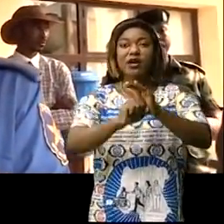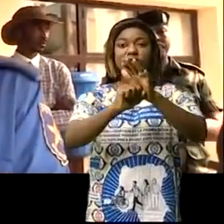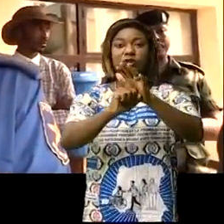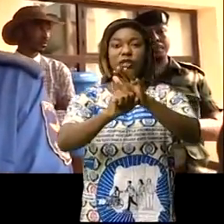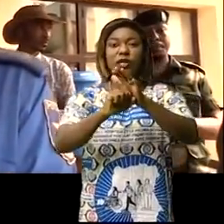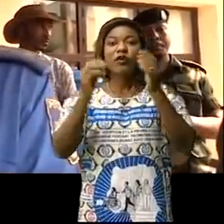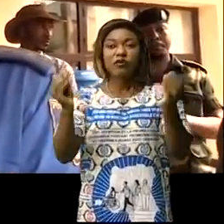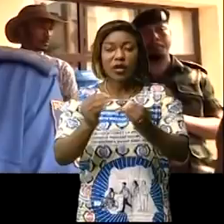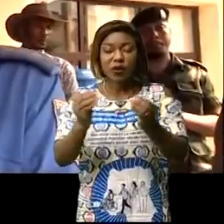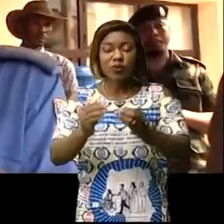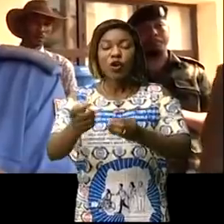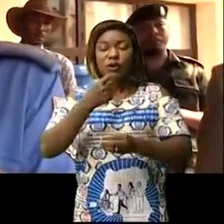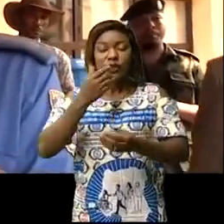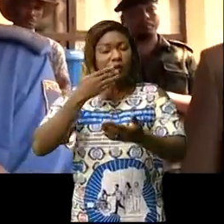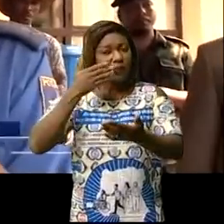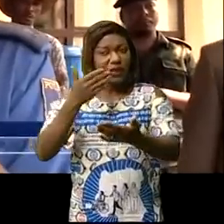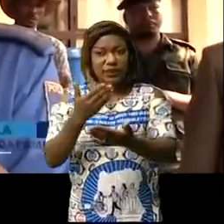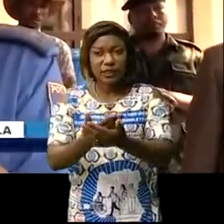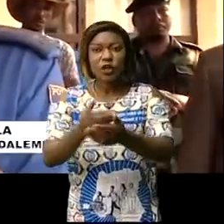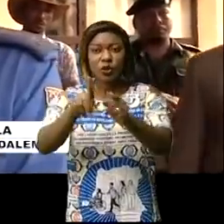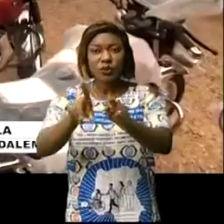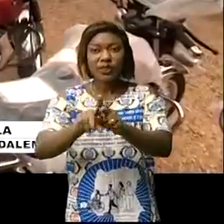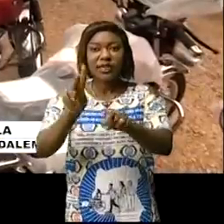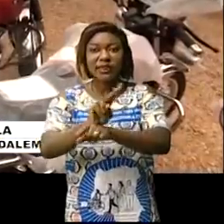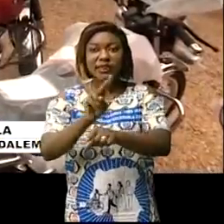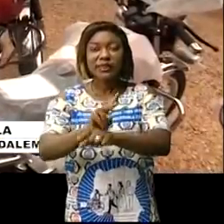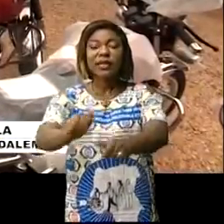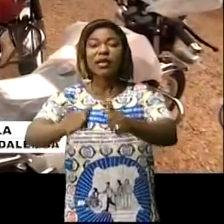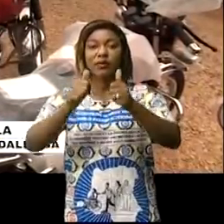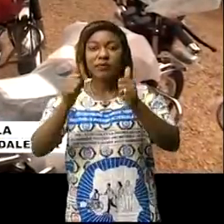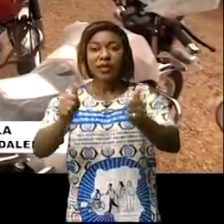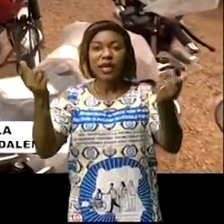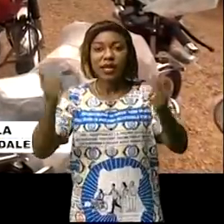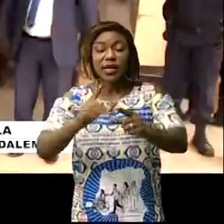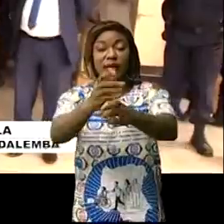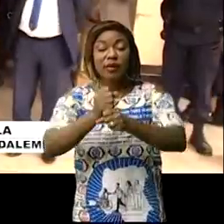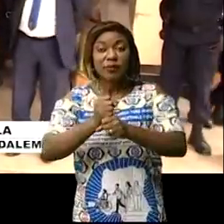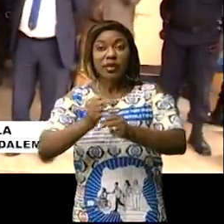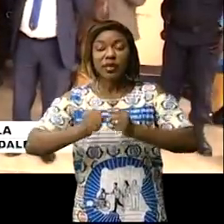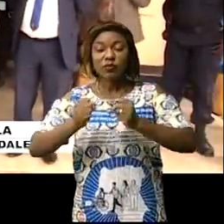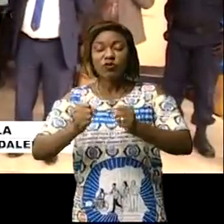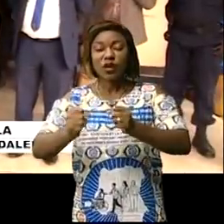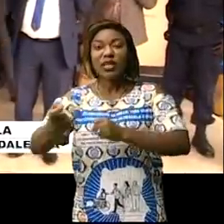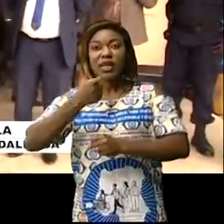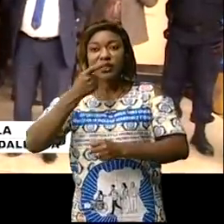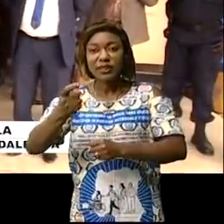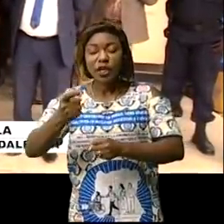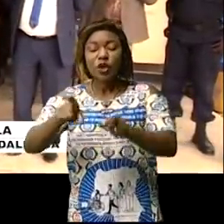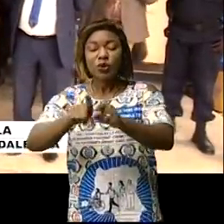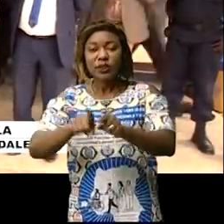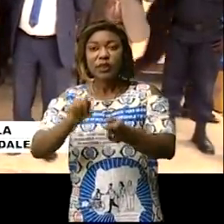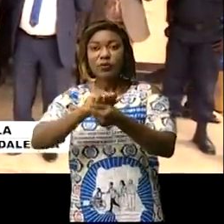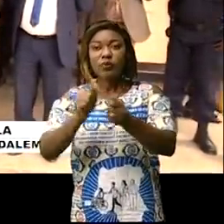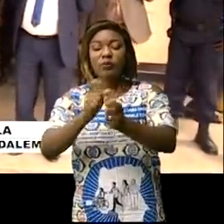Nous vous promettons, Excellence, de faire un bon usage pour l'intérêt du service. Lors de sa presse de fonction, Hassani Idrissa Mangala avait placé les